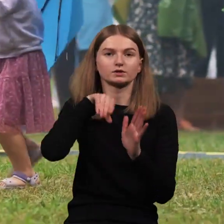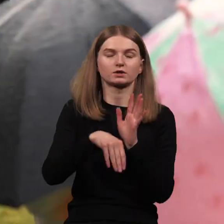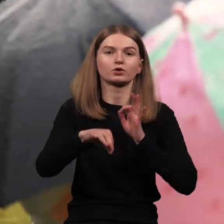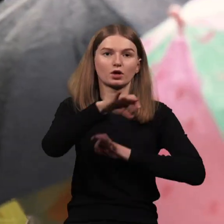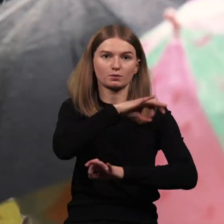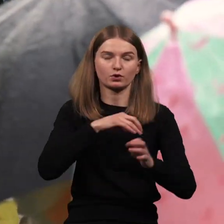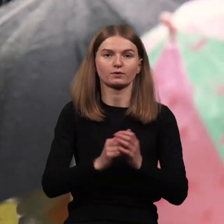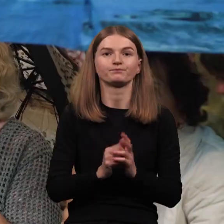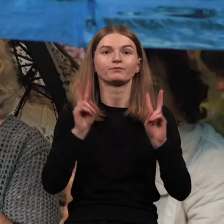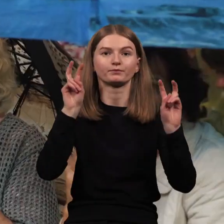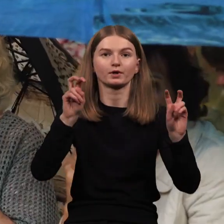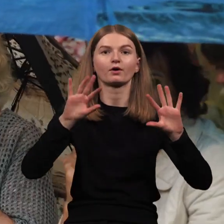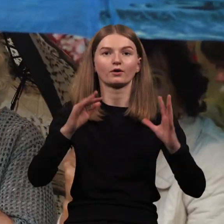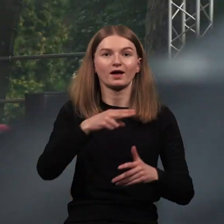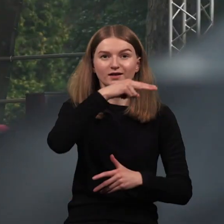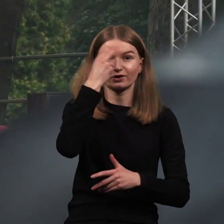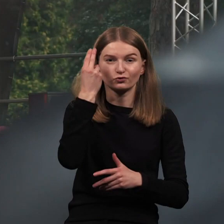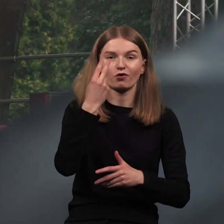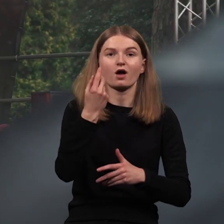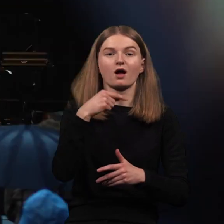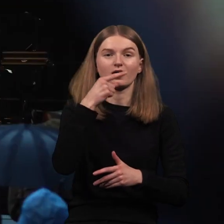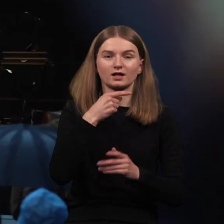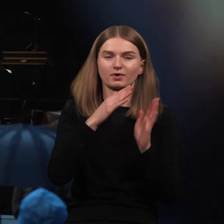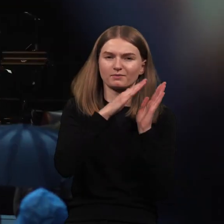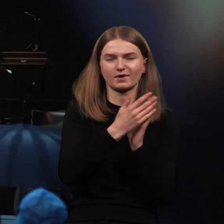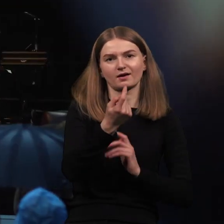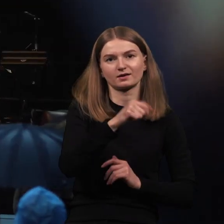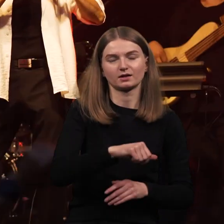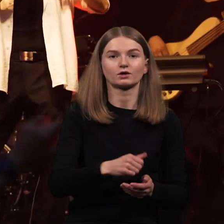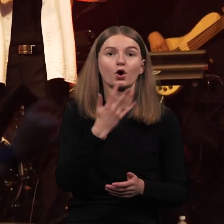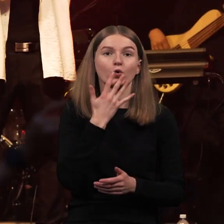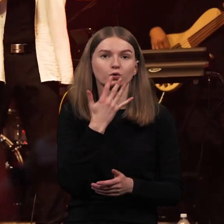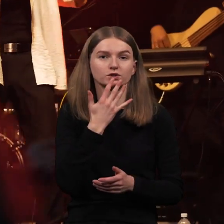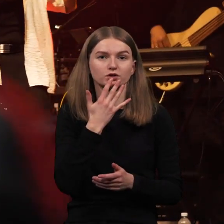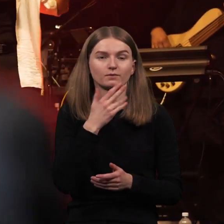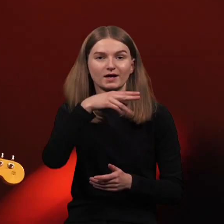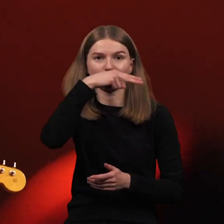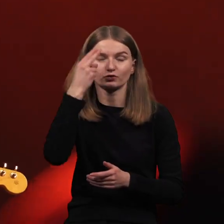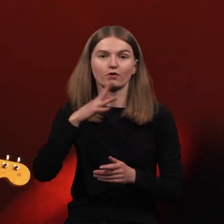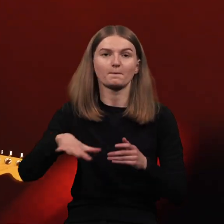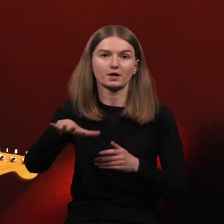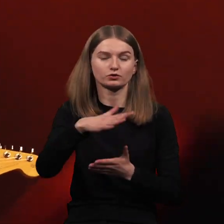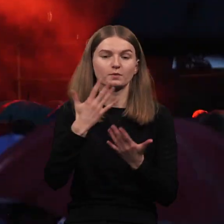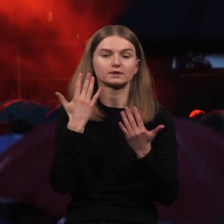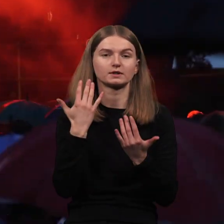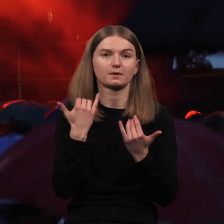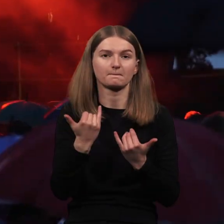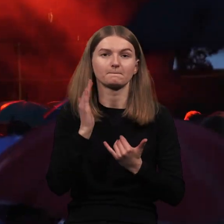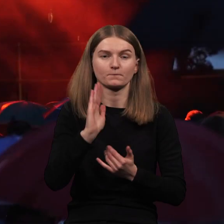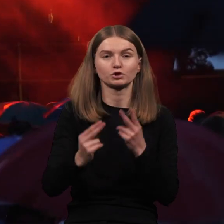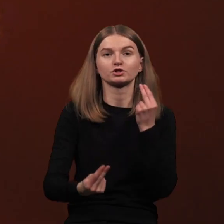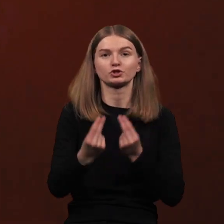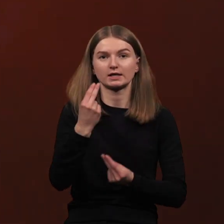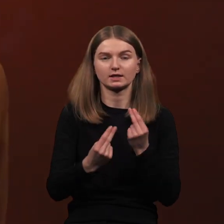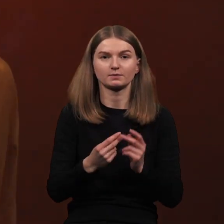šūkis lietuvių kalba nemiega niekada. Ūsienio lietuvių bendruomenėse šiuo laikotarpiu vyks lietuvių kalbos dienų Viktorina,